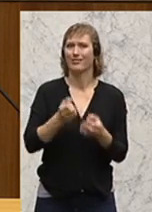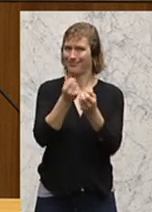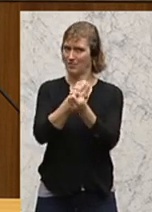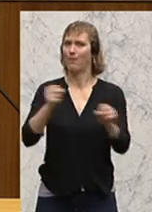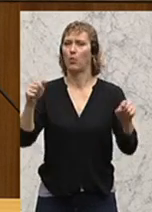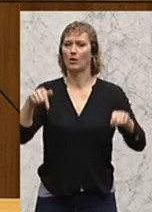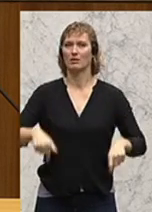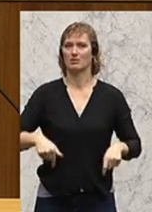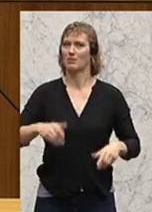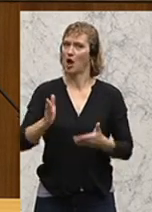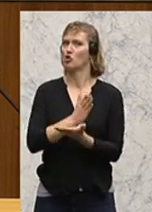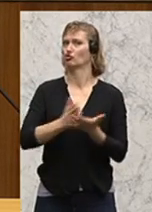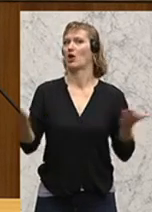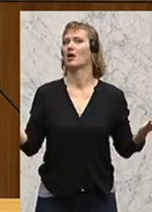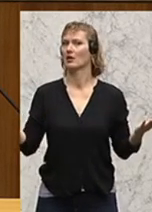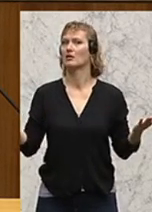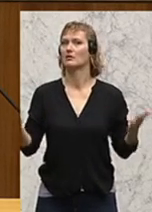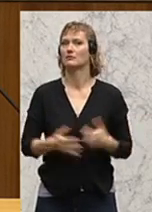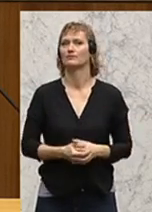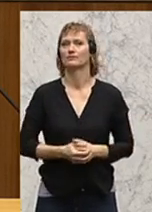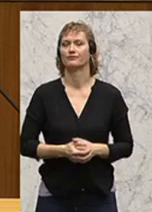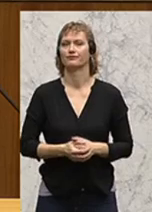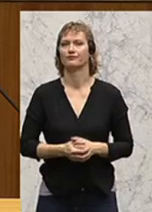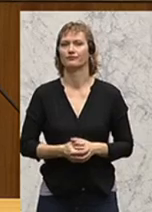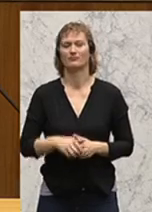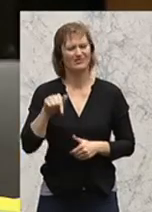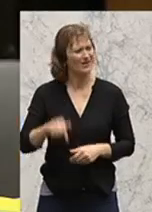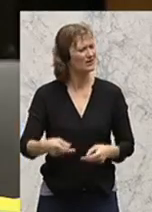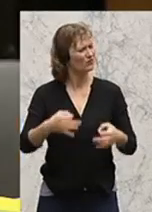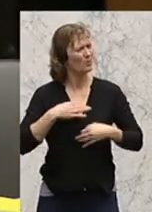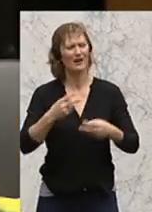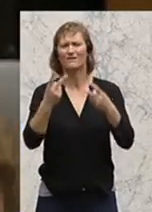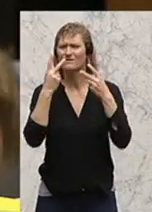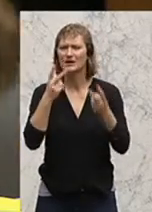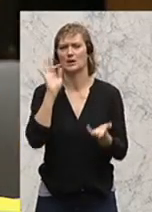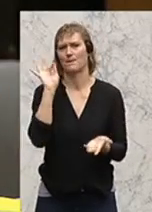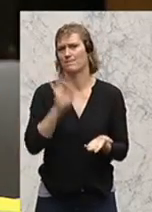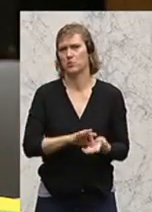einfach das Sagen hat. Das war die für mich alles entscheidende Frage.